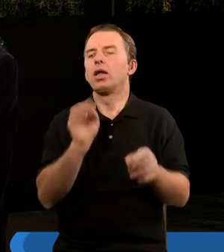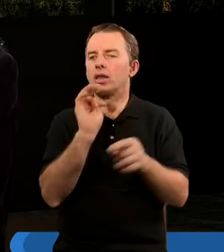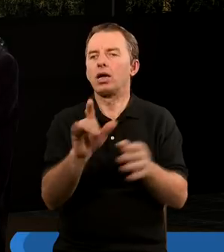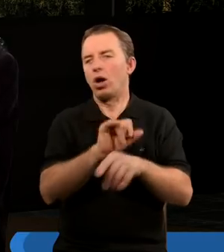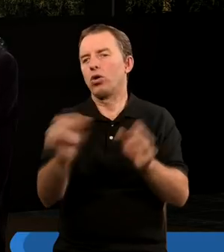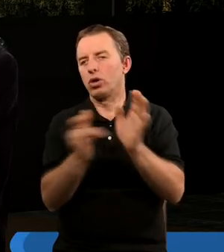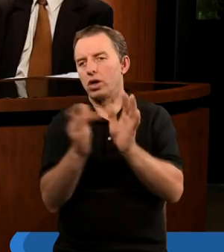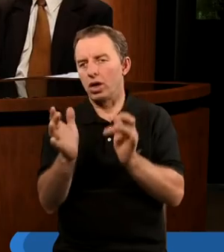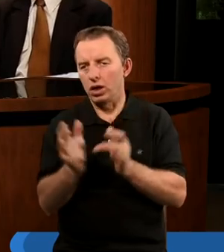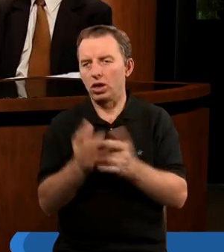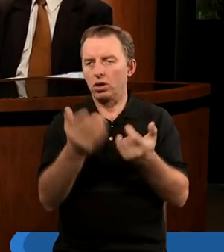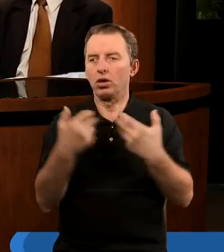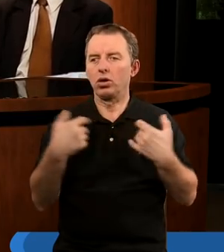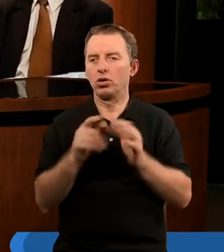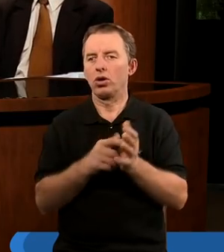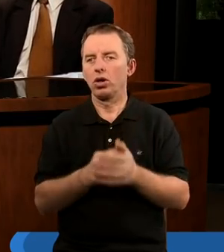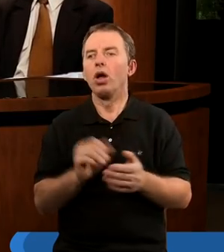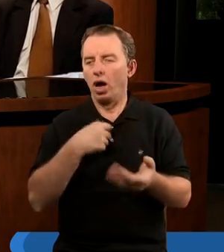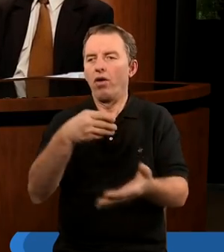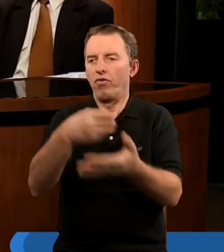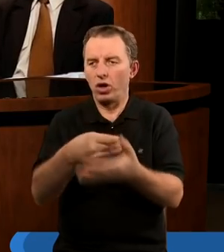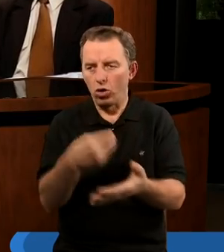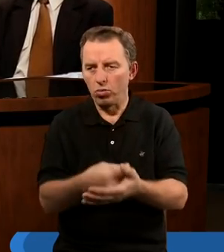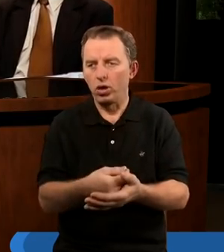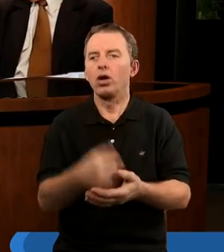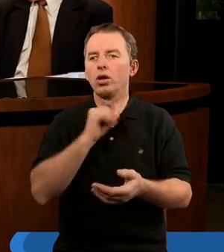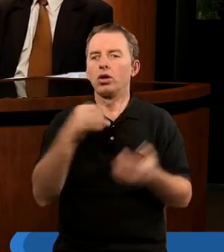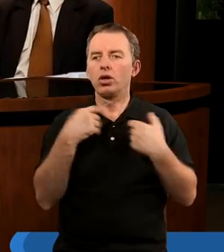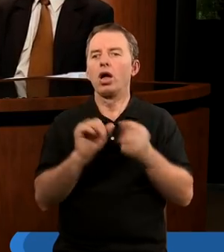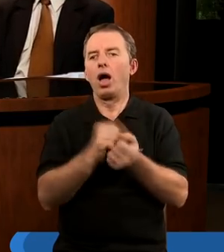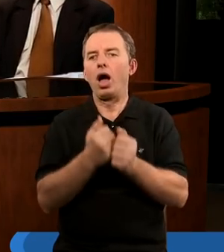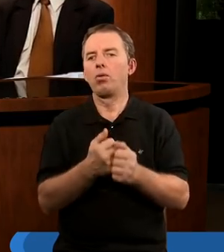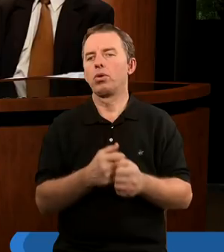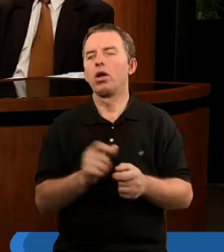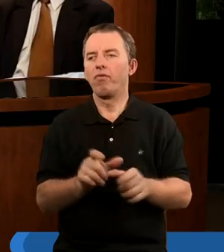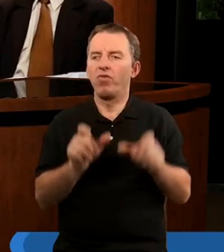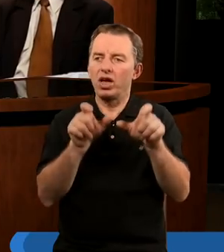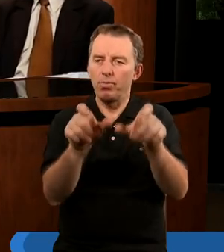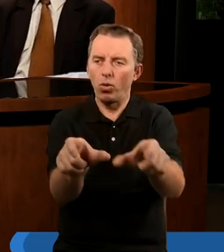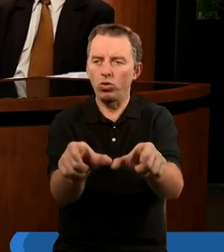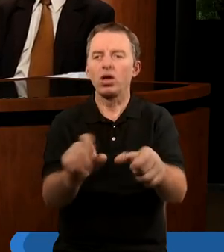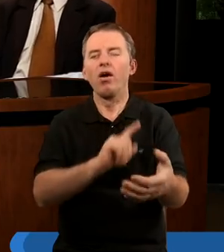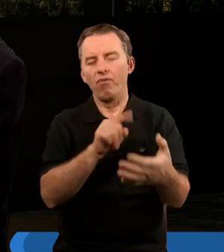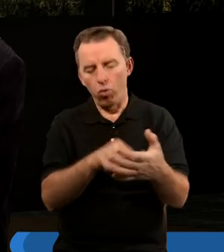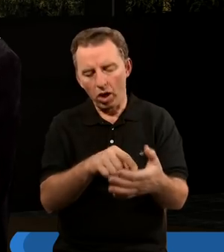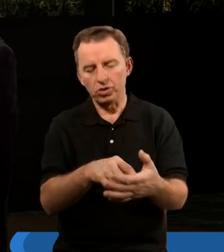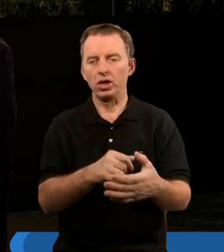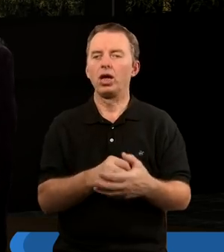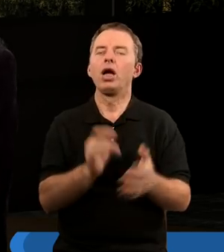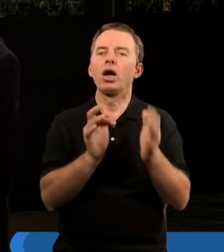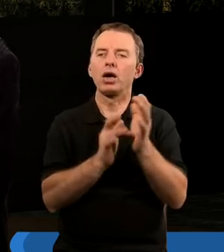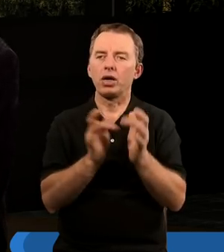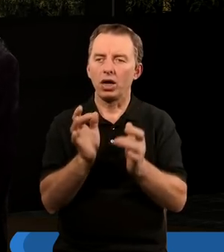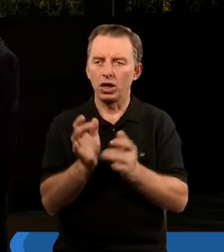od Chrystusa, niemal pomaga się. Albo wykupi sobie ich cześć, albo groźbą wymusi. No właśnie. I tu